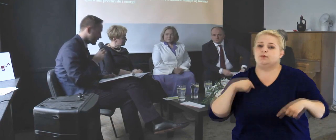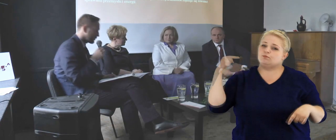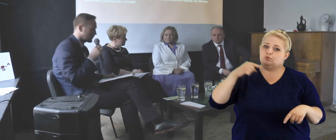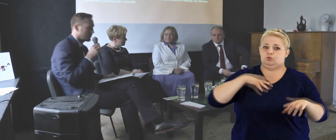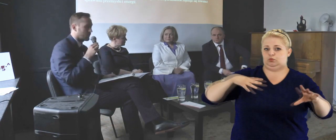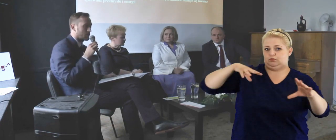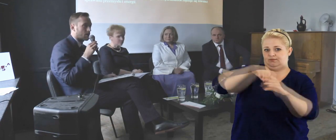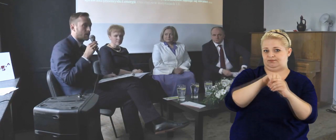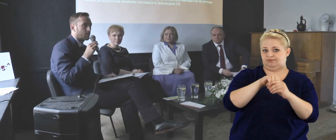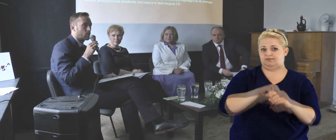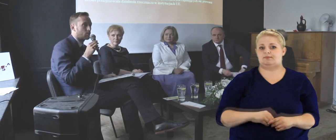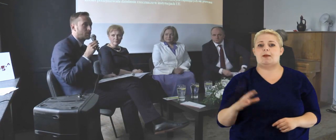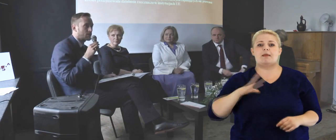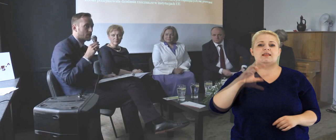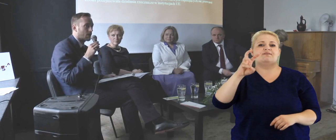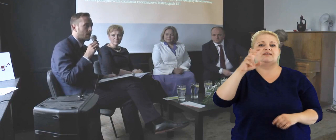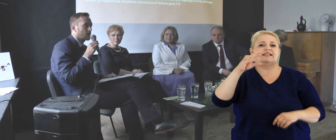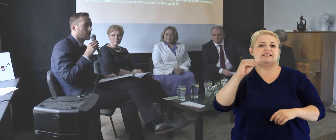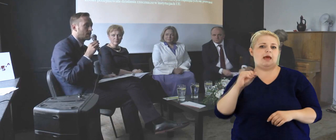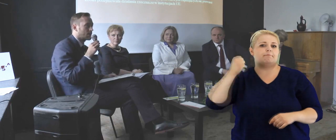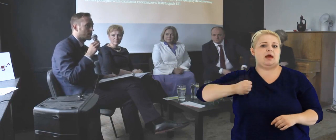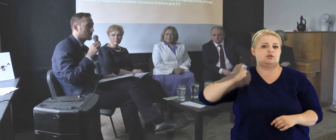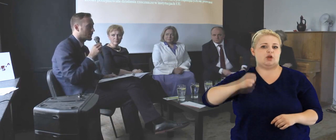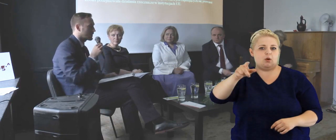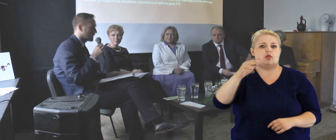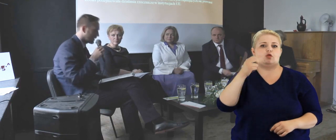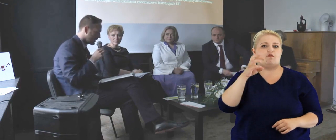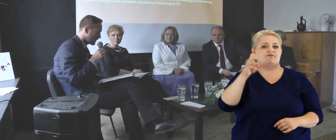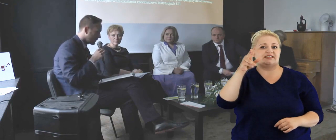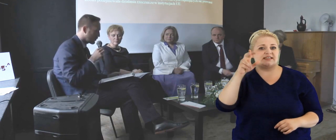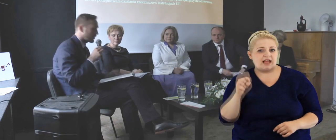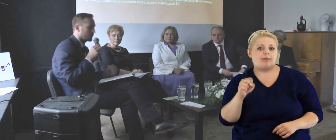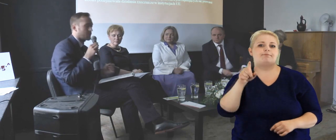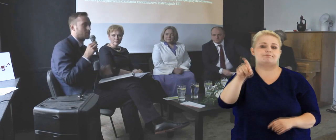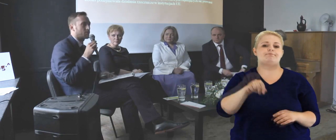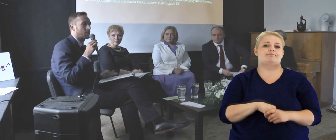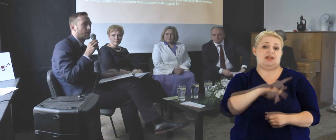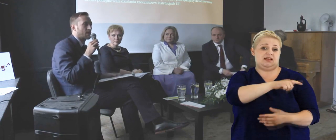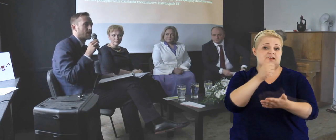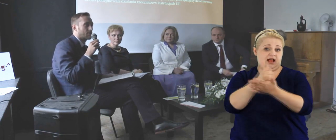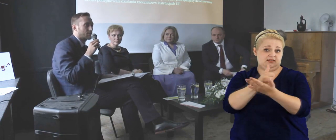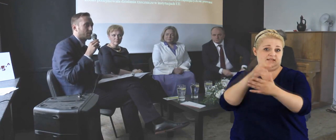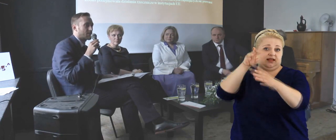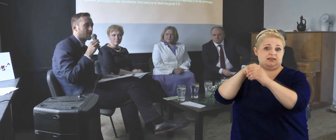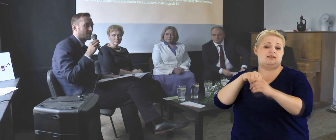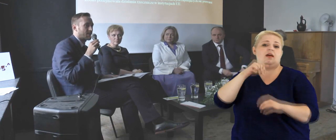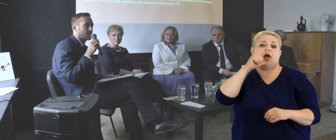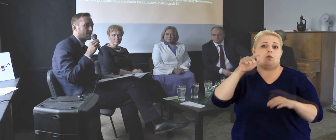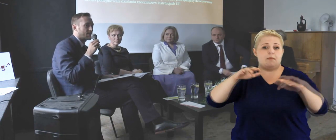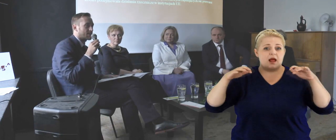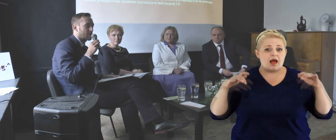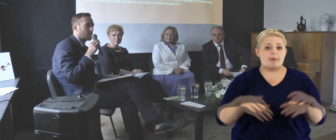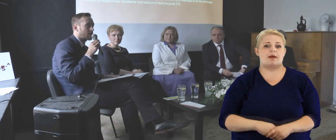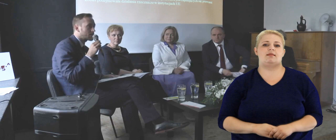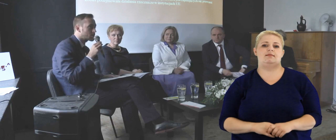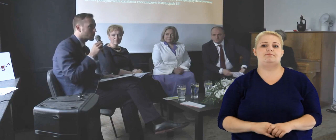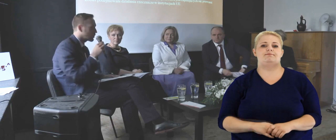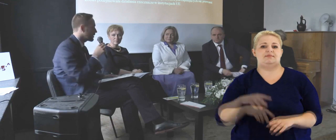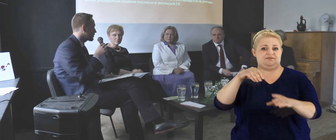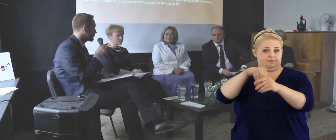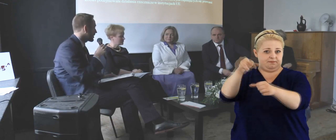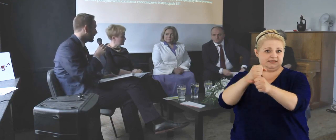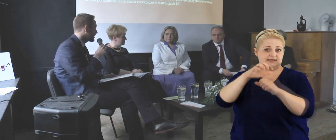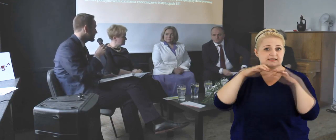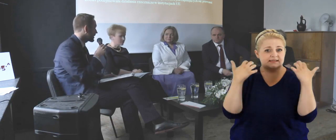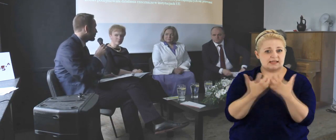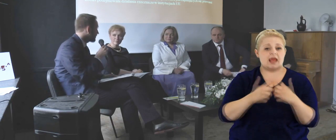wicemarszałki Wanda Nowicka, kandydatka do Europarlamentu, posłanka na, na Sejm, ale też